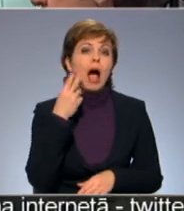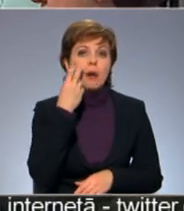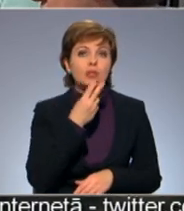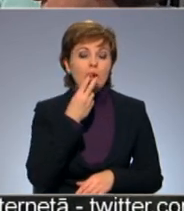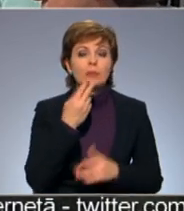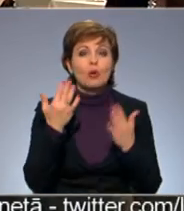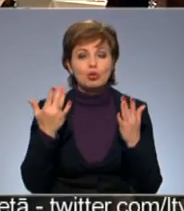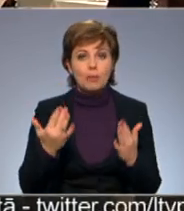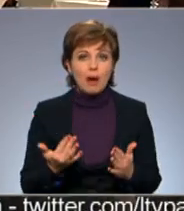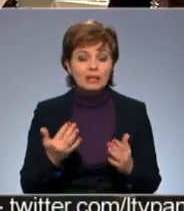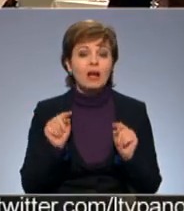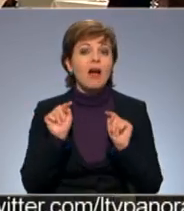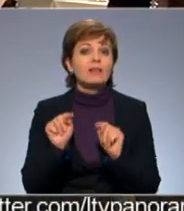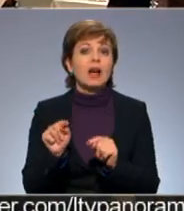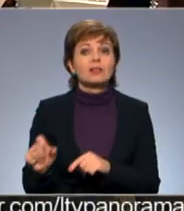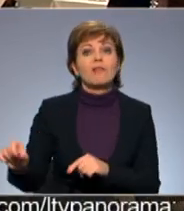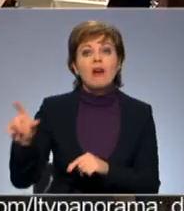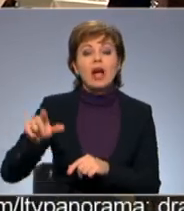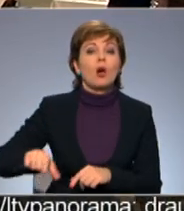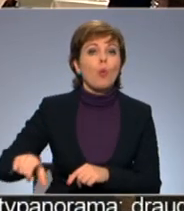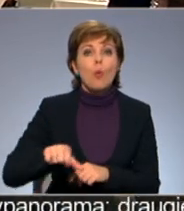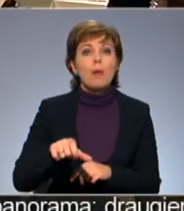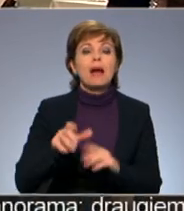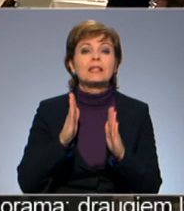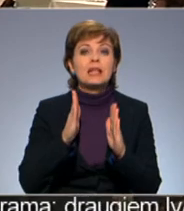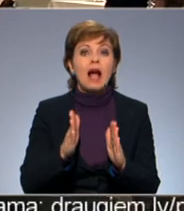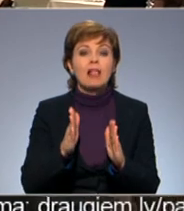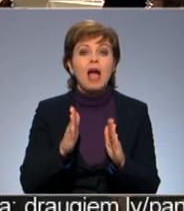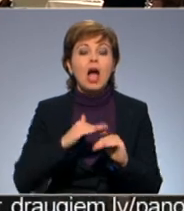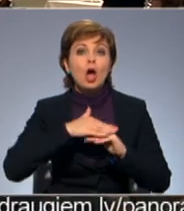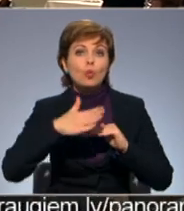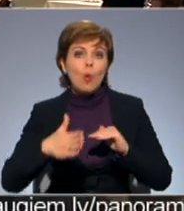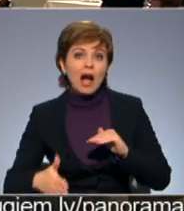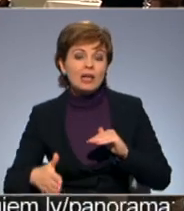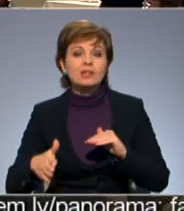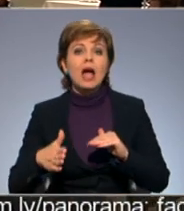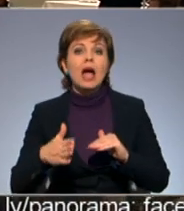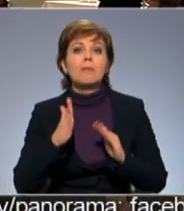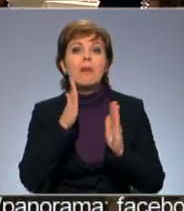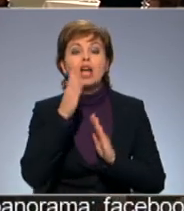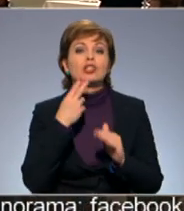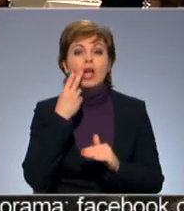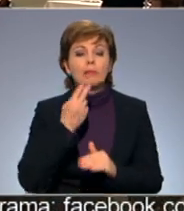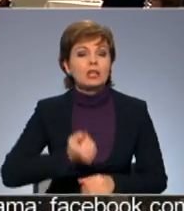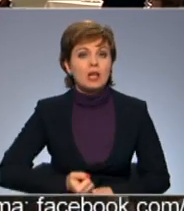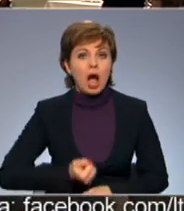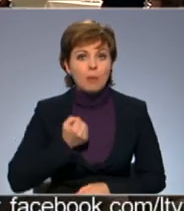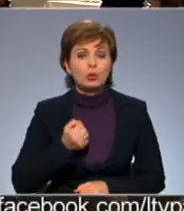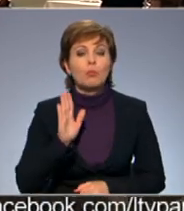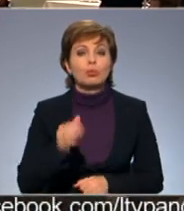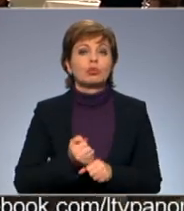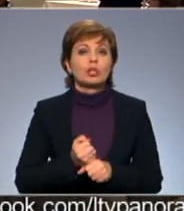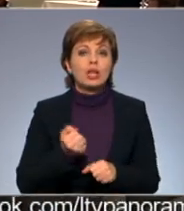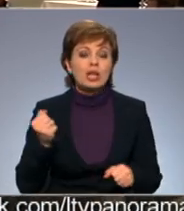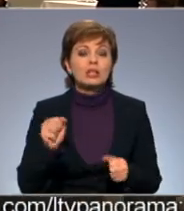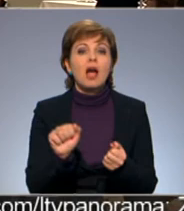pasākumi. Tajā, kas vairāk ir upes ielajā, nogāzēs, kur tāpat mešainieces, kā darbība ir apgrūtināta, tur būs stingrāks,